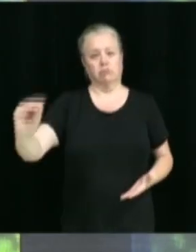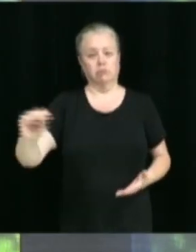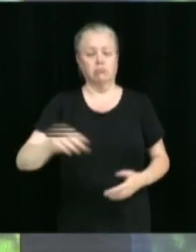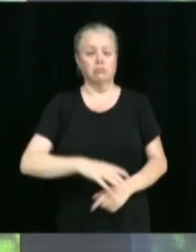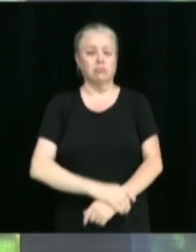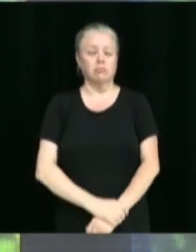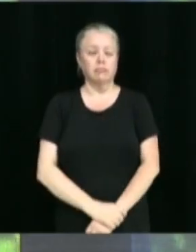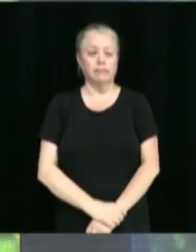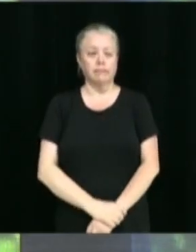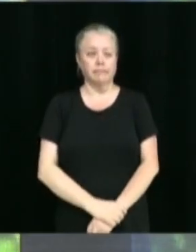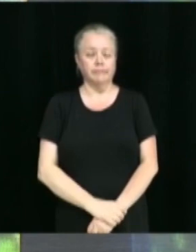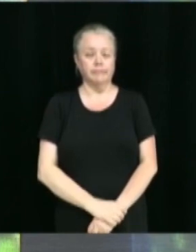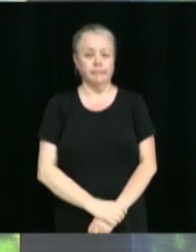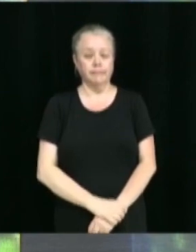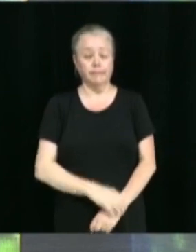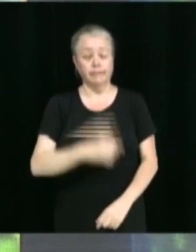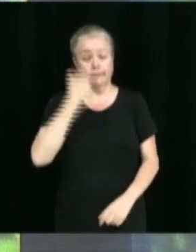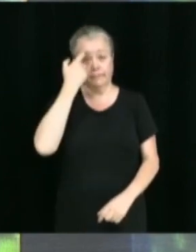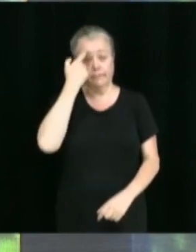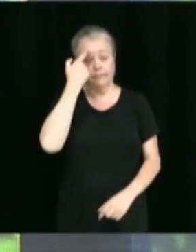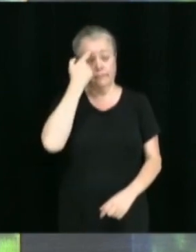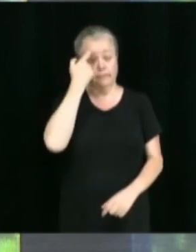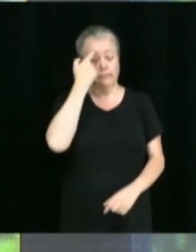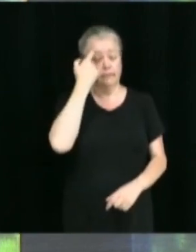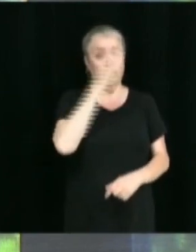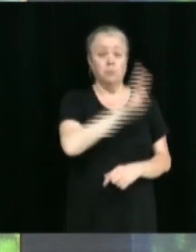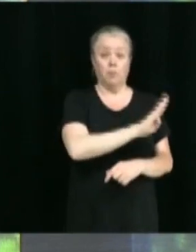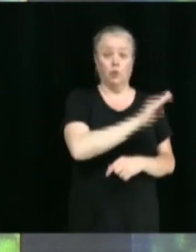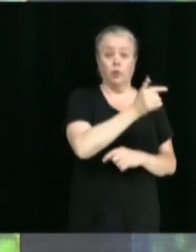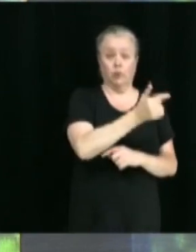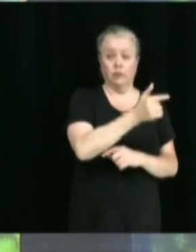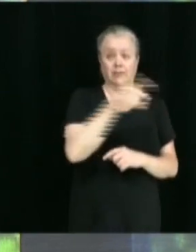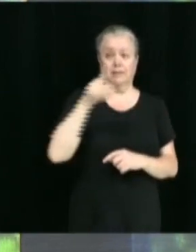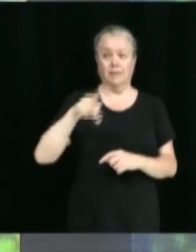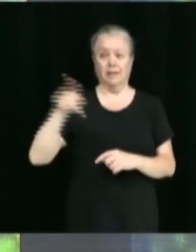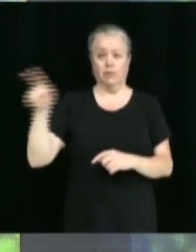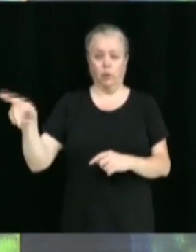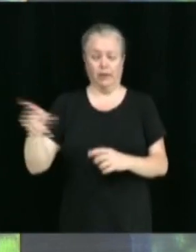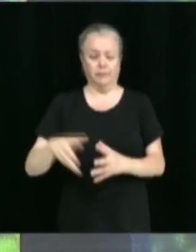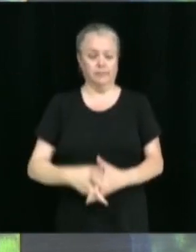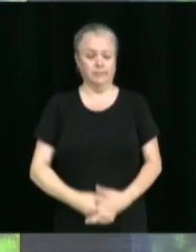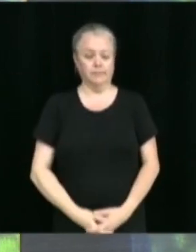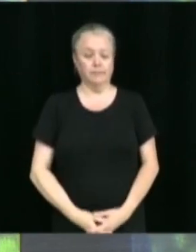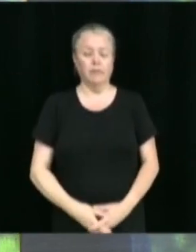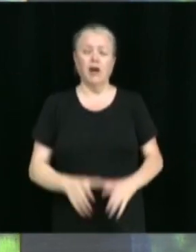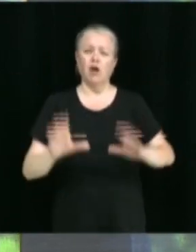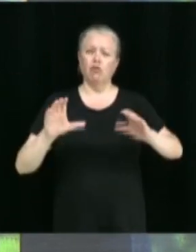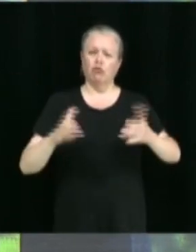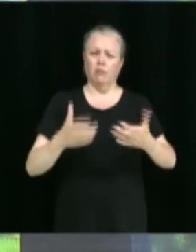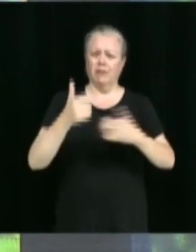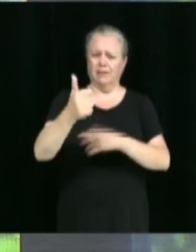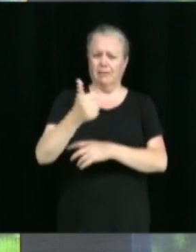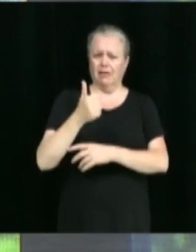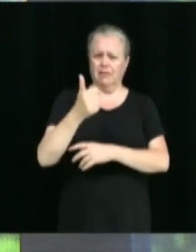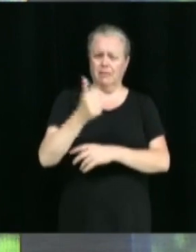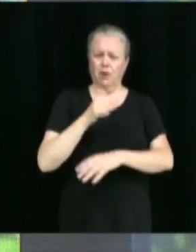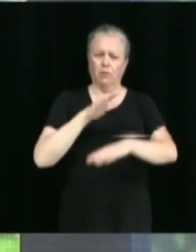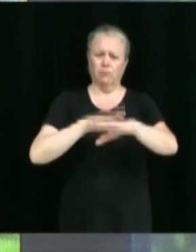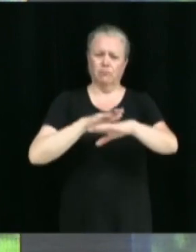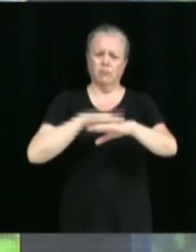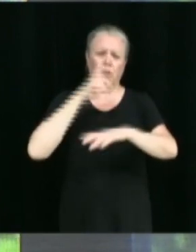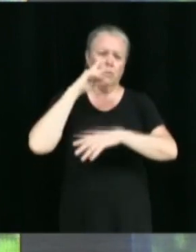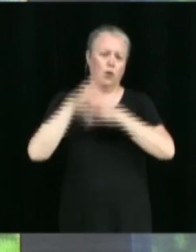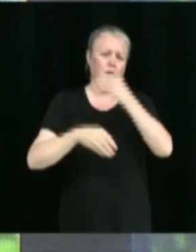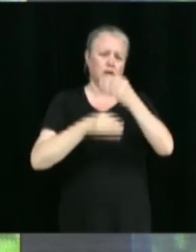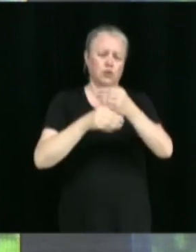Parfait. Benoît Gauthier, Patrick Poulin. Recommandation du comité des transports visant à ajouter une